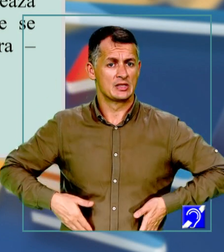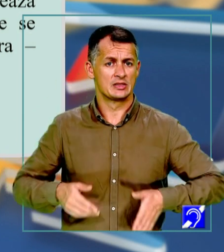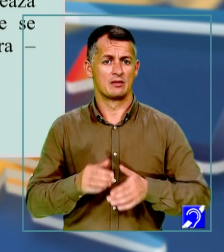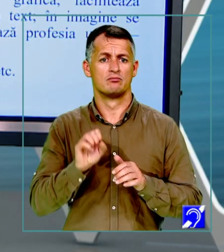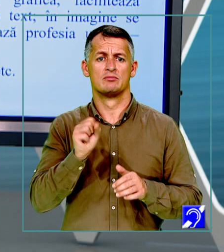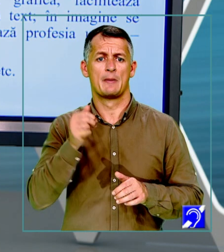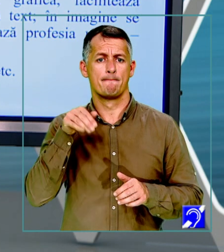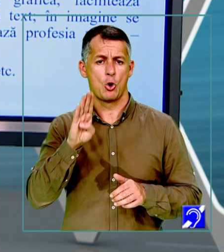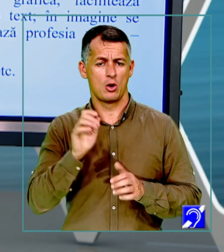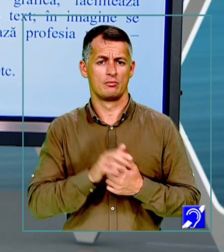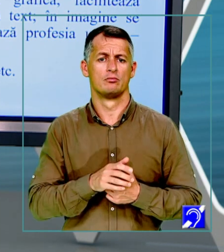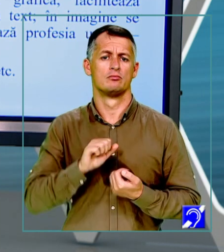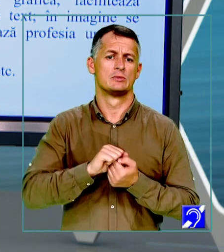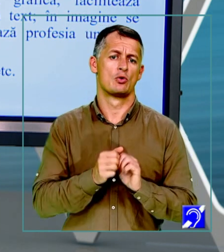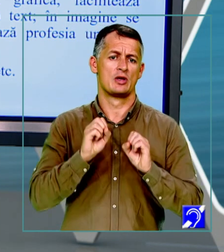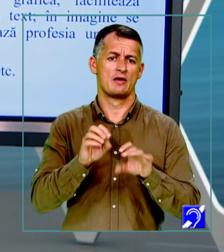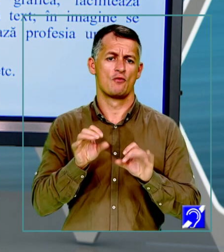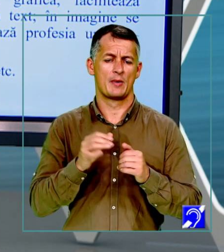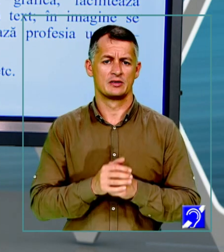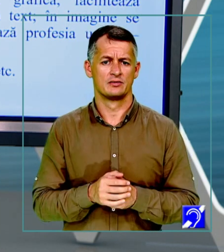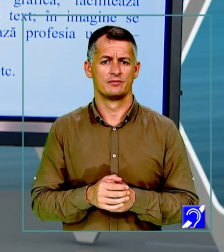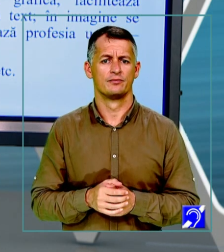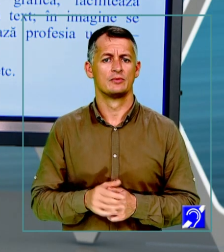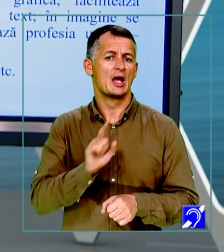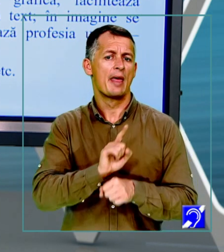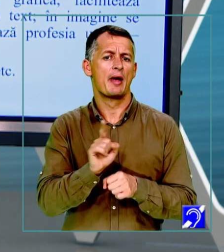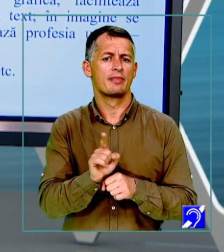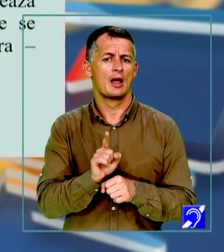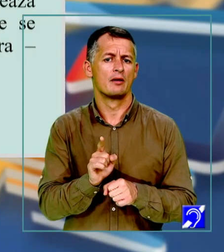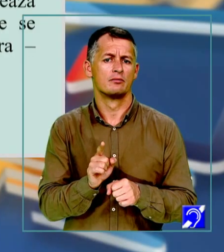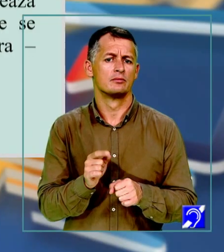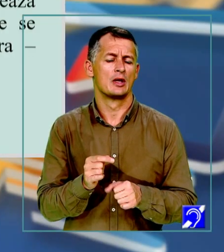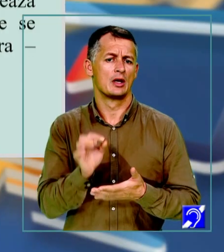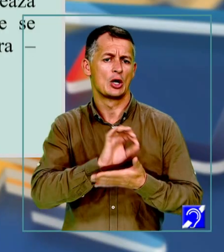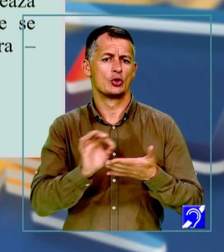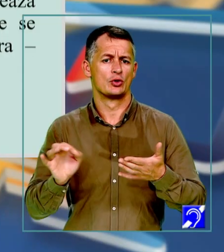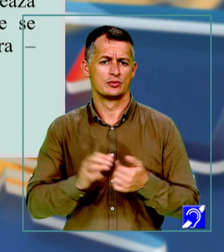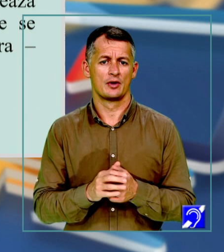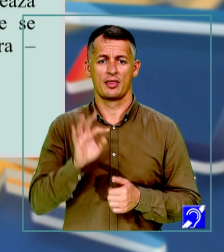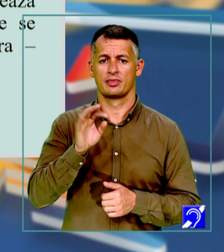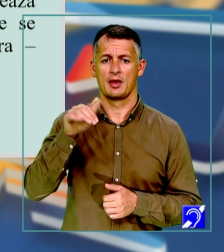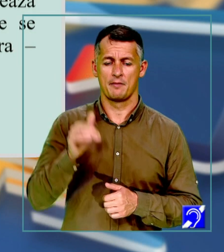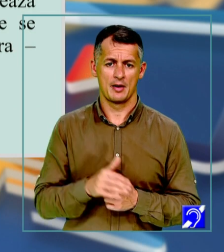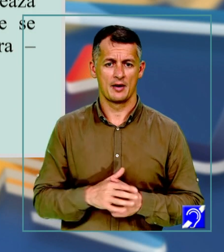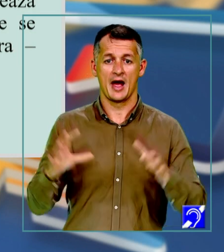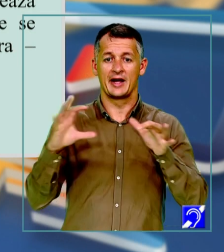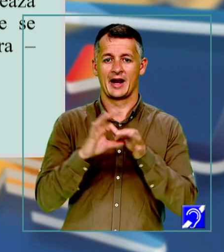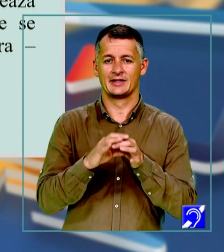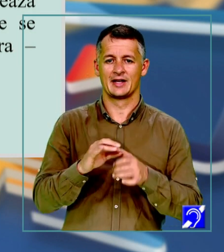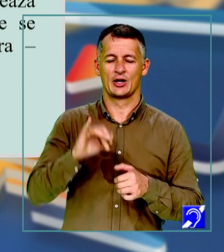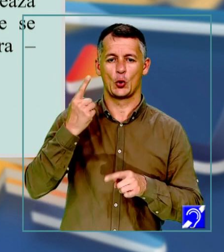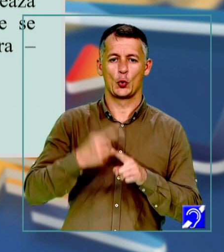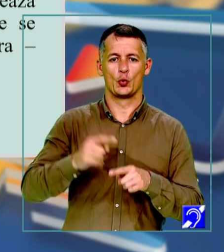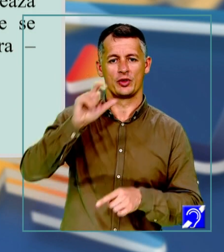explicite. La ce se referă elementele de conținut? La tema textelor? La relația cu